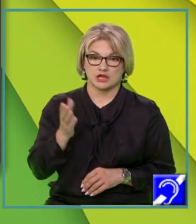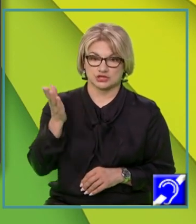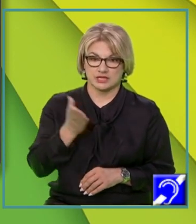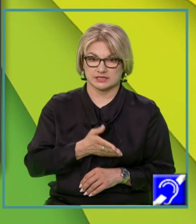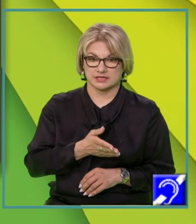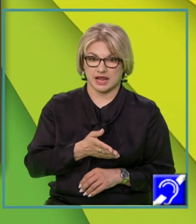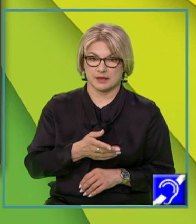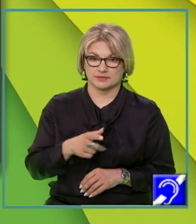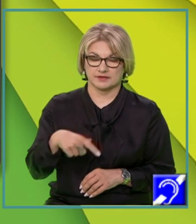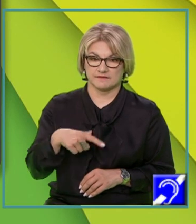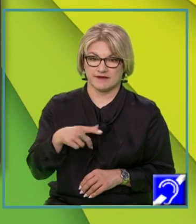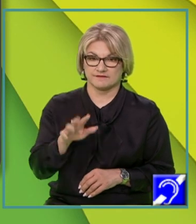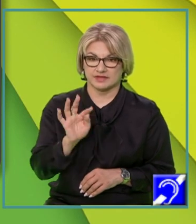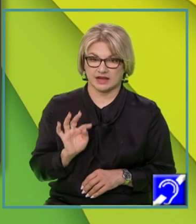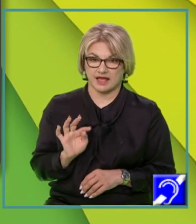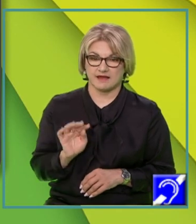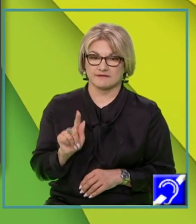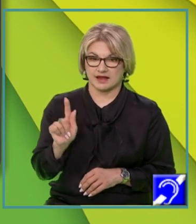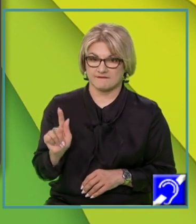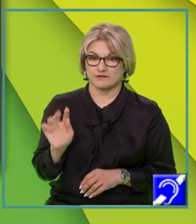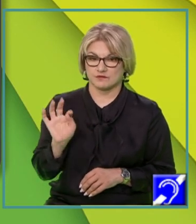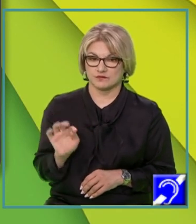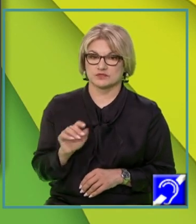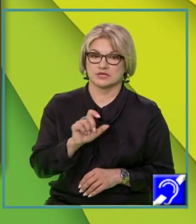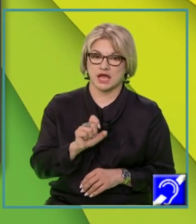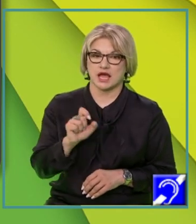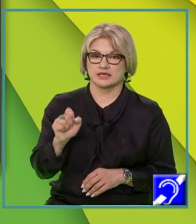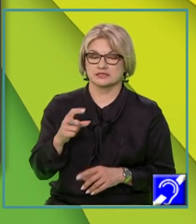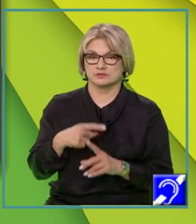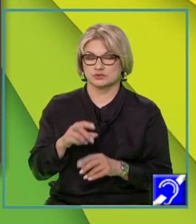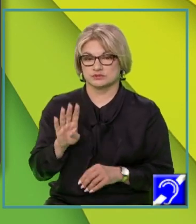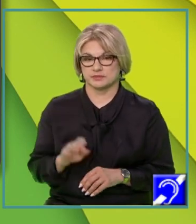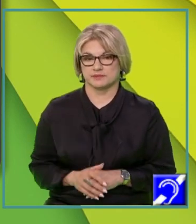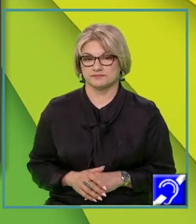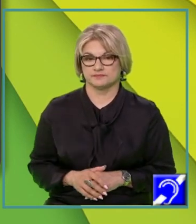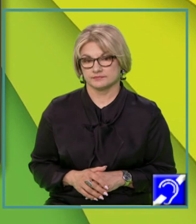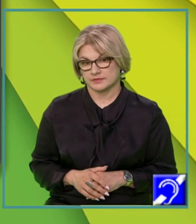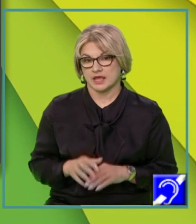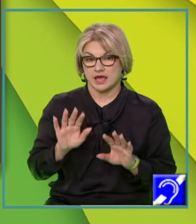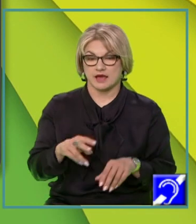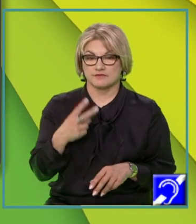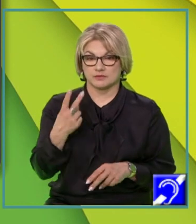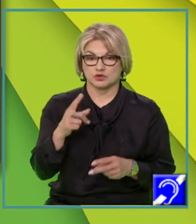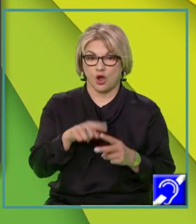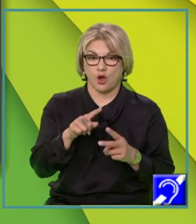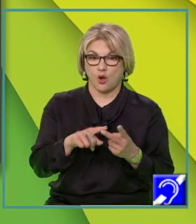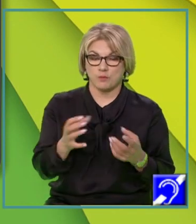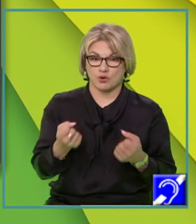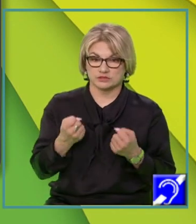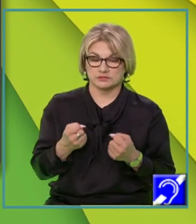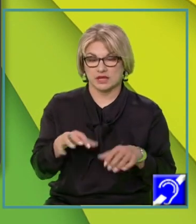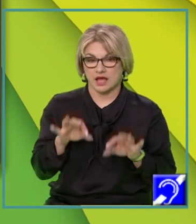va fi graficul funcției liniare AX plus B. Avem două posibilități. Alegem două puncte la